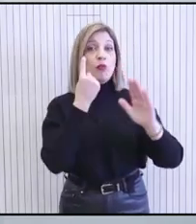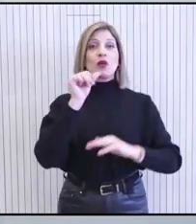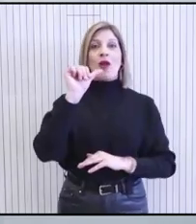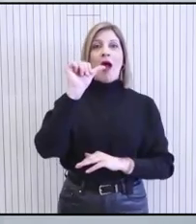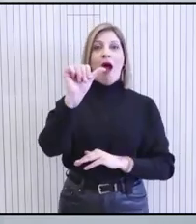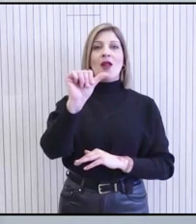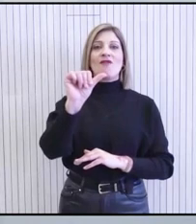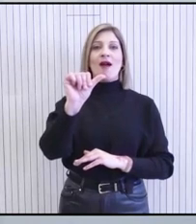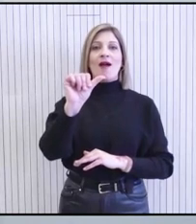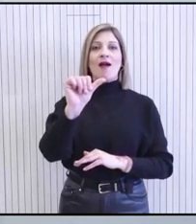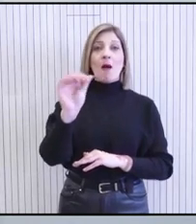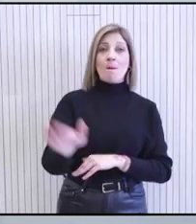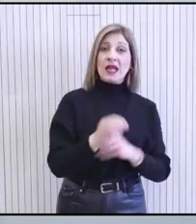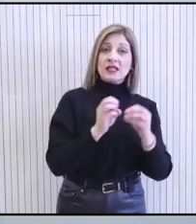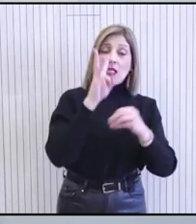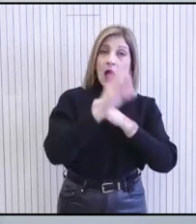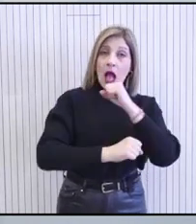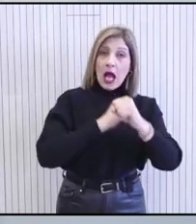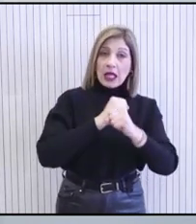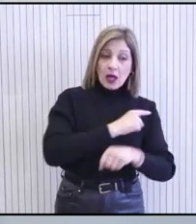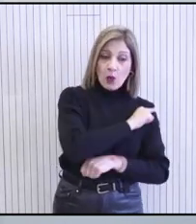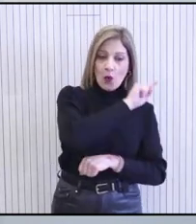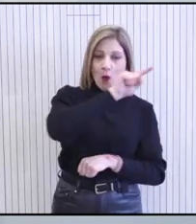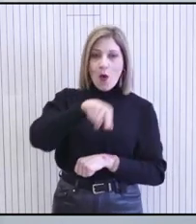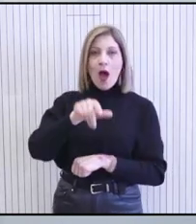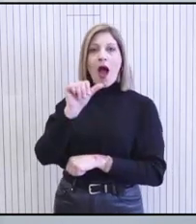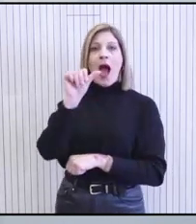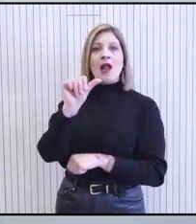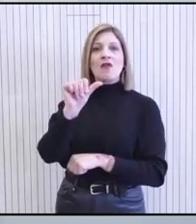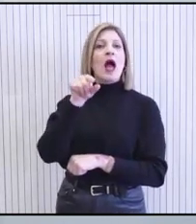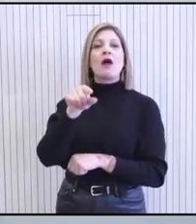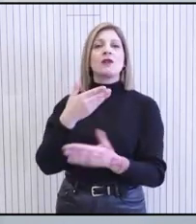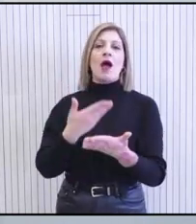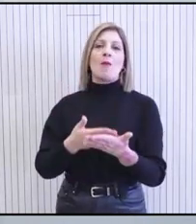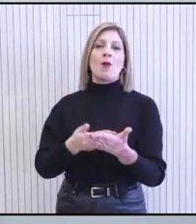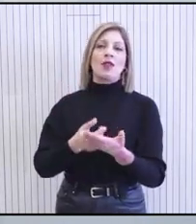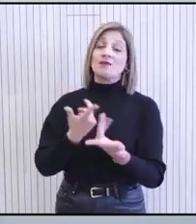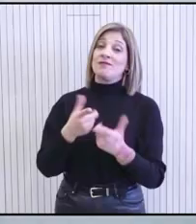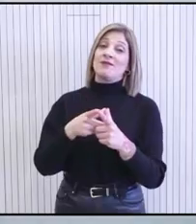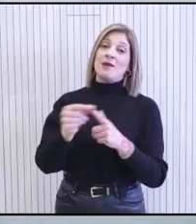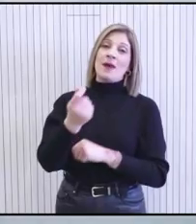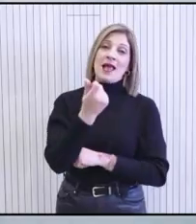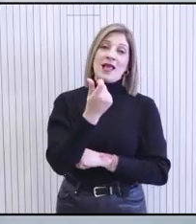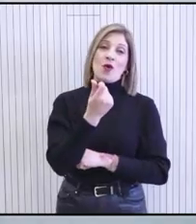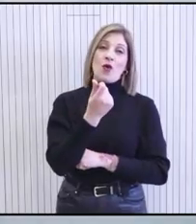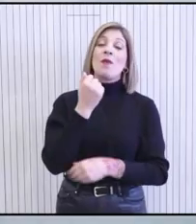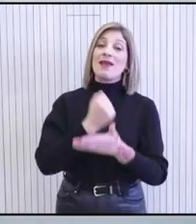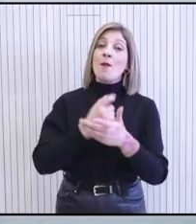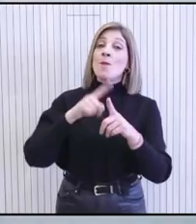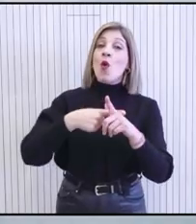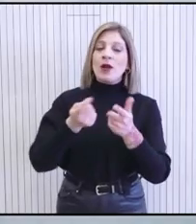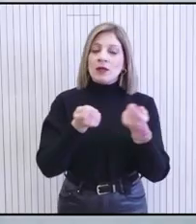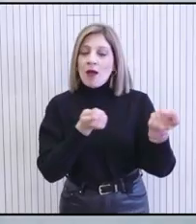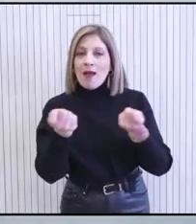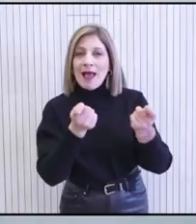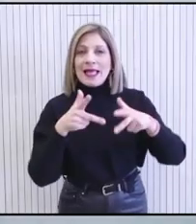αλφα μετά από 13 χρόνια, αποτελούν αυταπόδειχτη ψήφο εμπιστοσύνη στην Κυπριακή οικονομία, στις πολιτικές της κυβέρνησης,